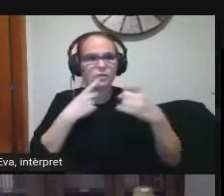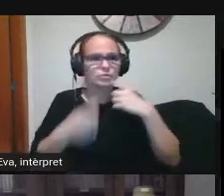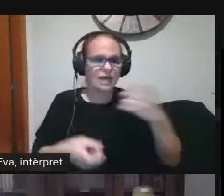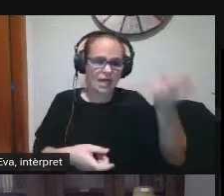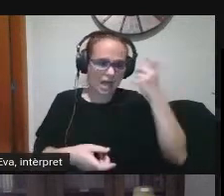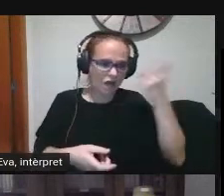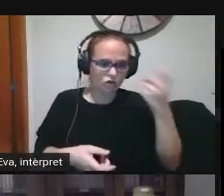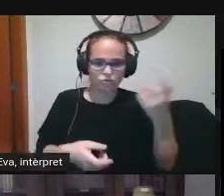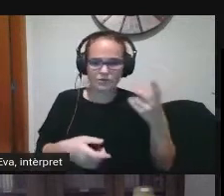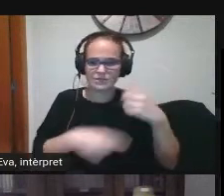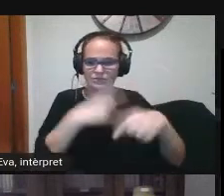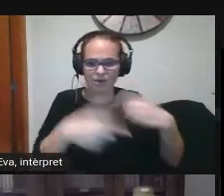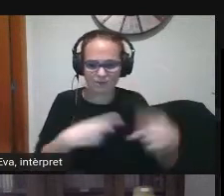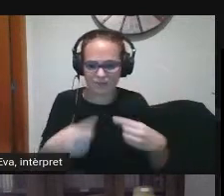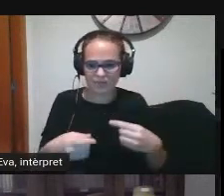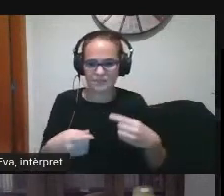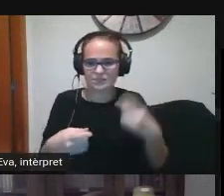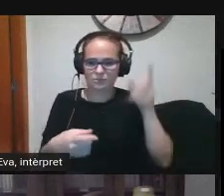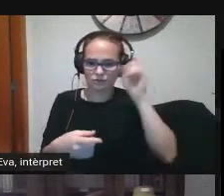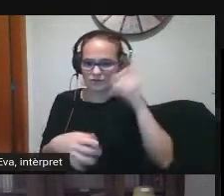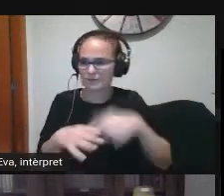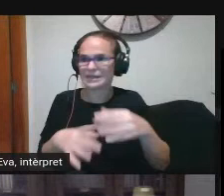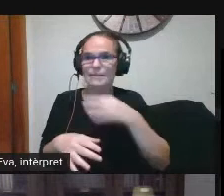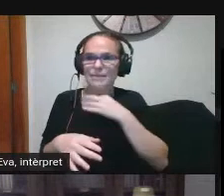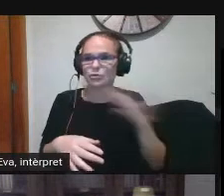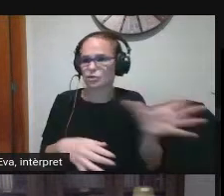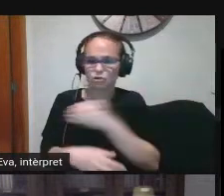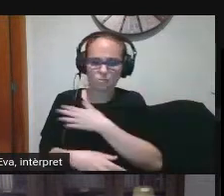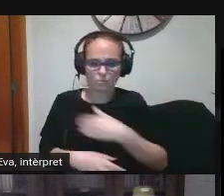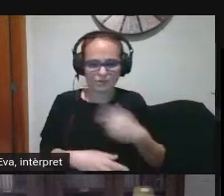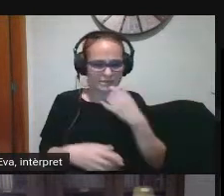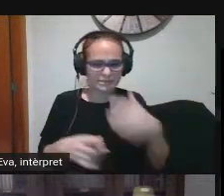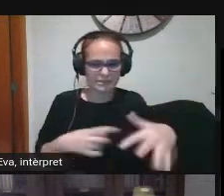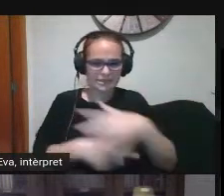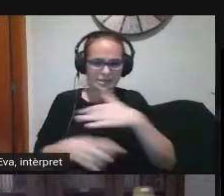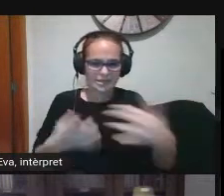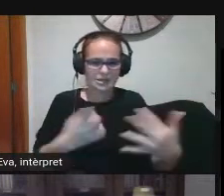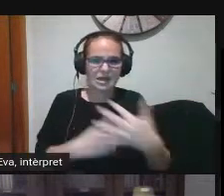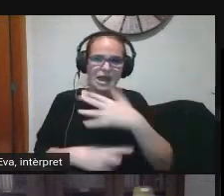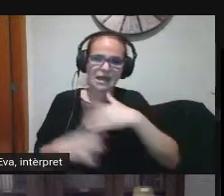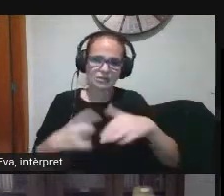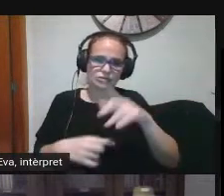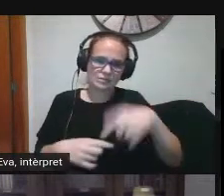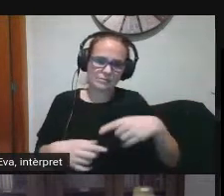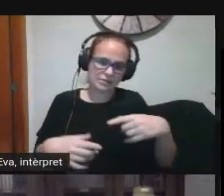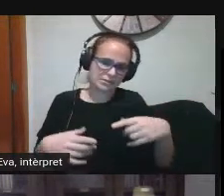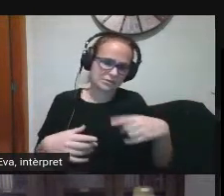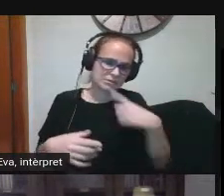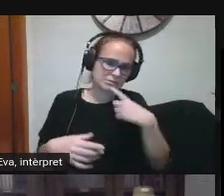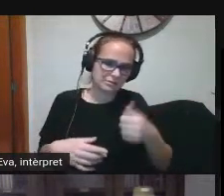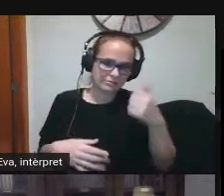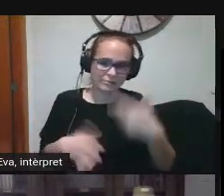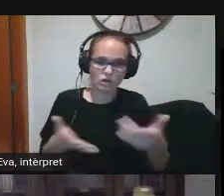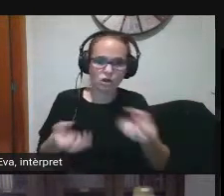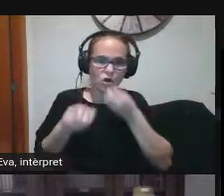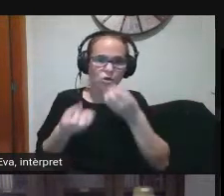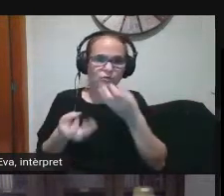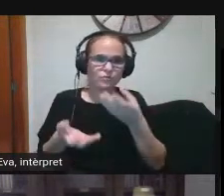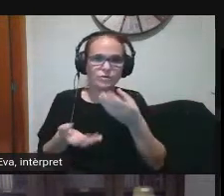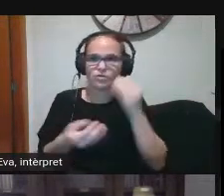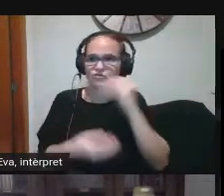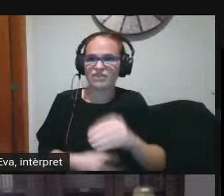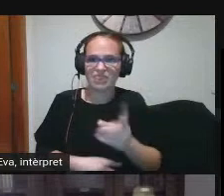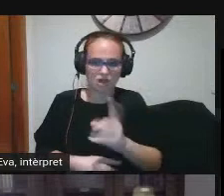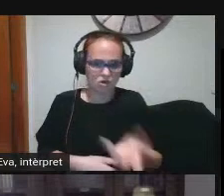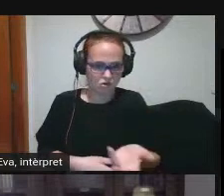tothom a famílies segurament si vull implicar a tothom l'entorn segurament costarà més però també estaria bé però no ens quedem amb dades fredes home